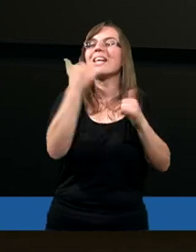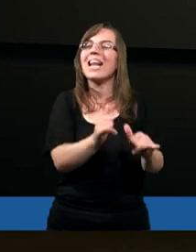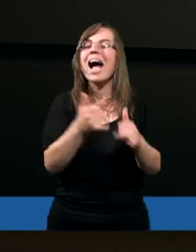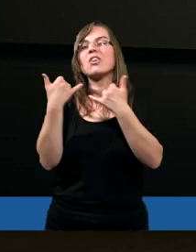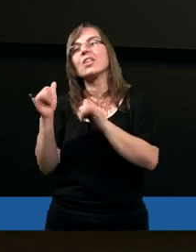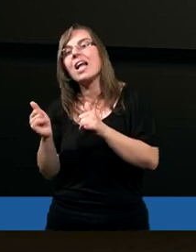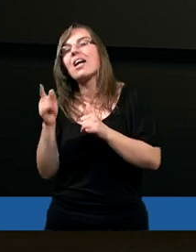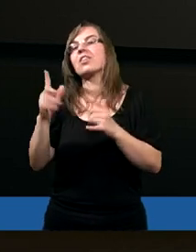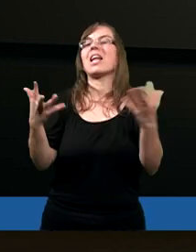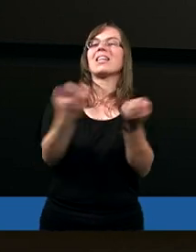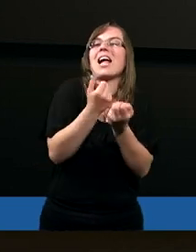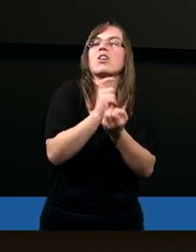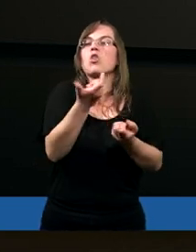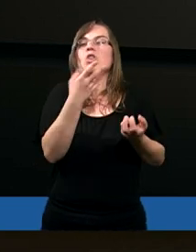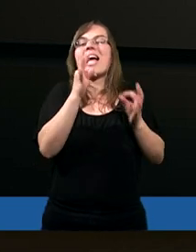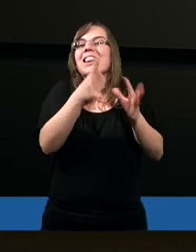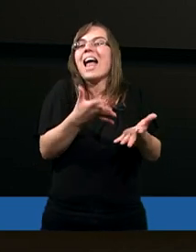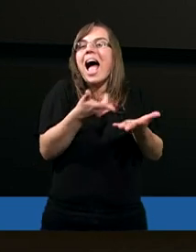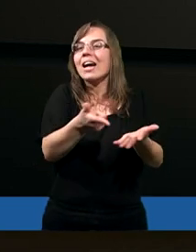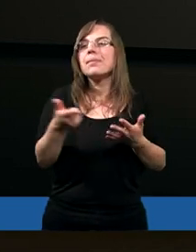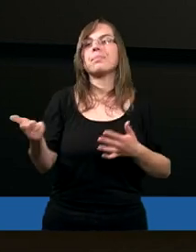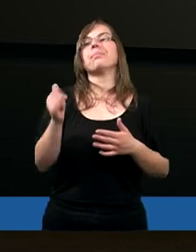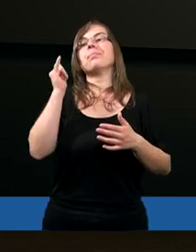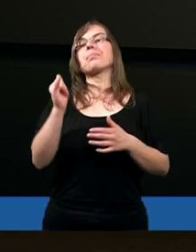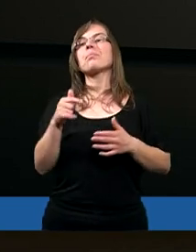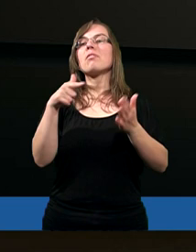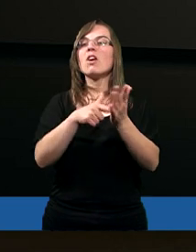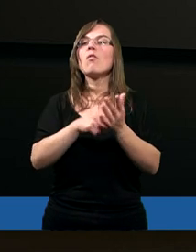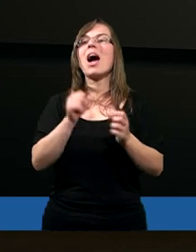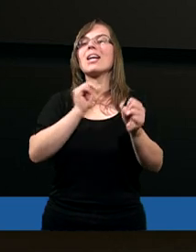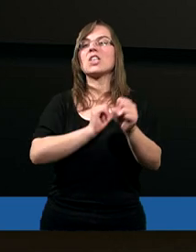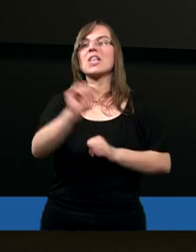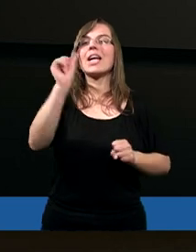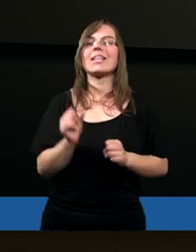który możemy też znaleźć, jeżeli chodzi o ogólnie interpretacje, to to, że właśnie jest